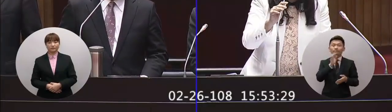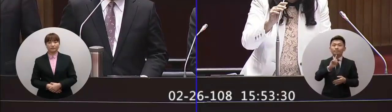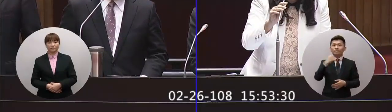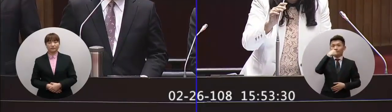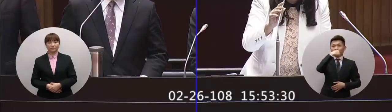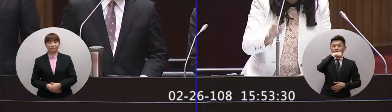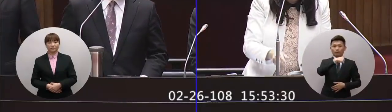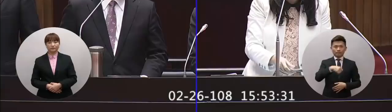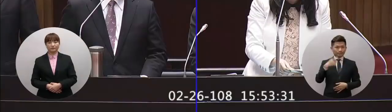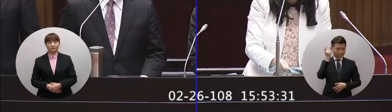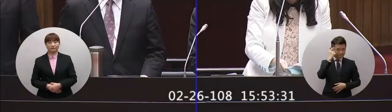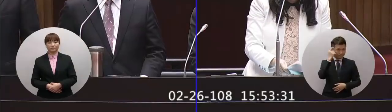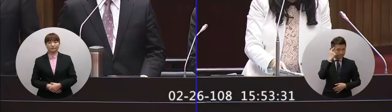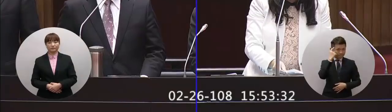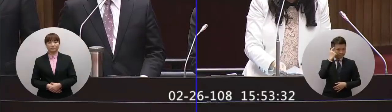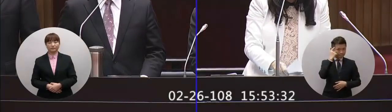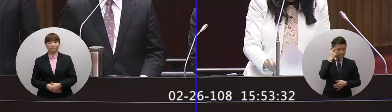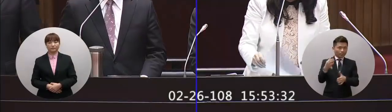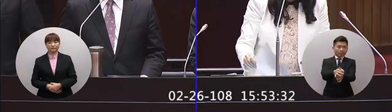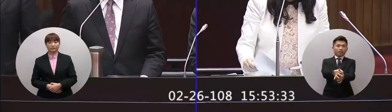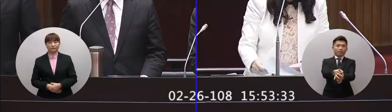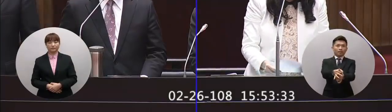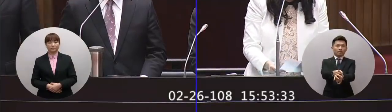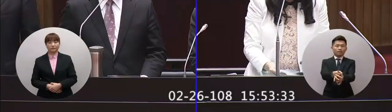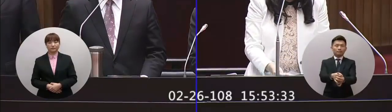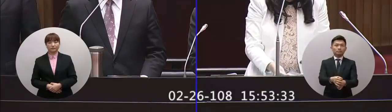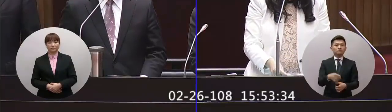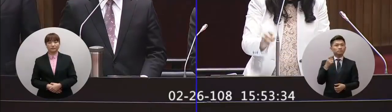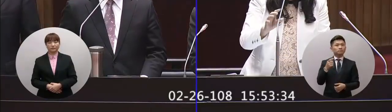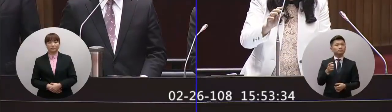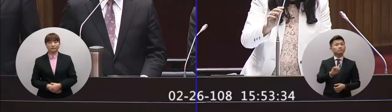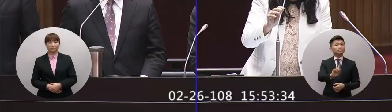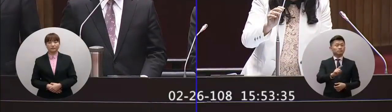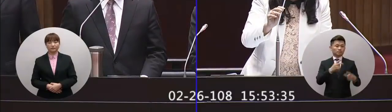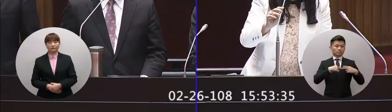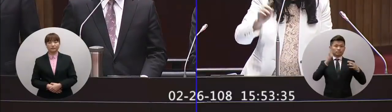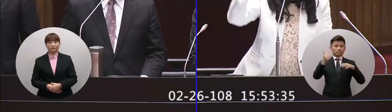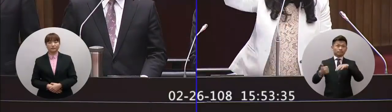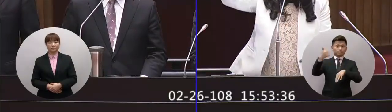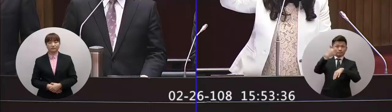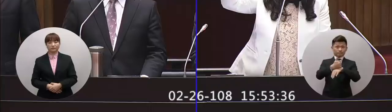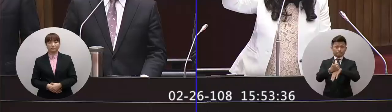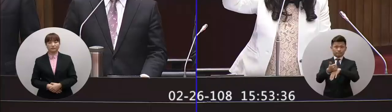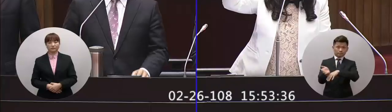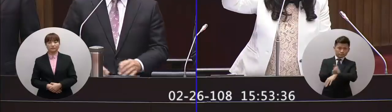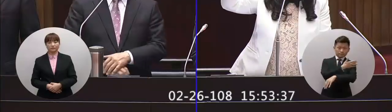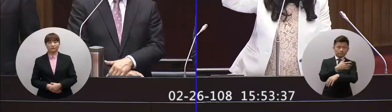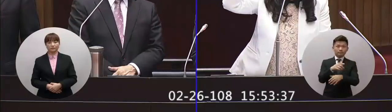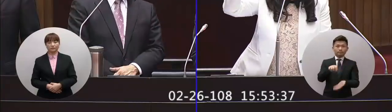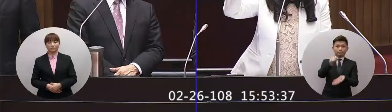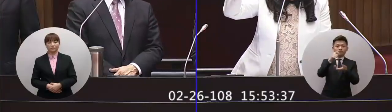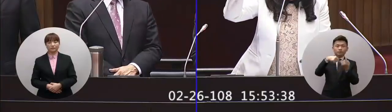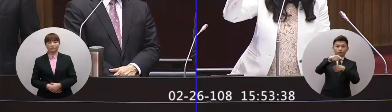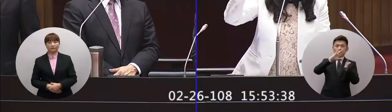在意識形態台灣在意識形態事實上蔡總統就任以來一直說轉型正義